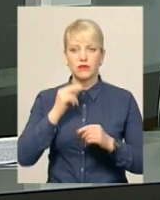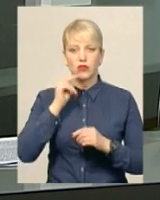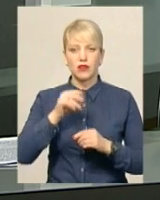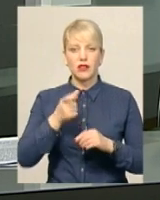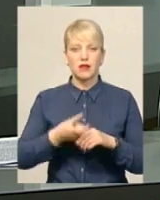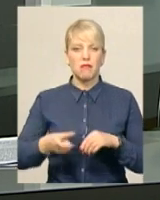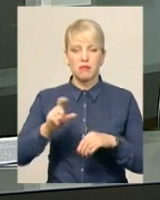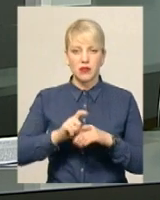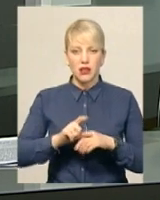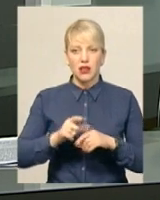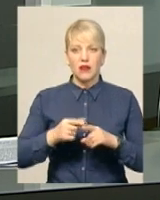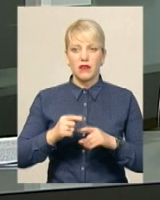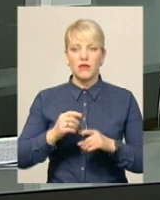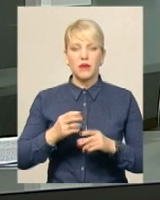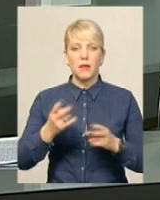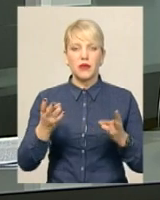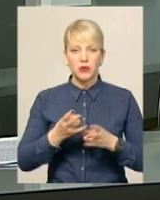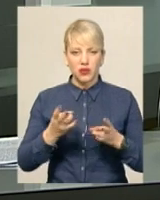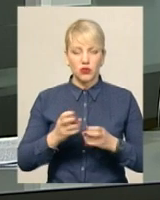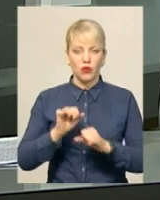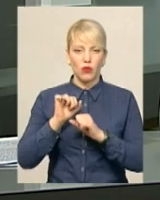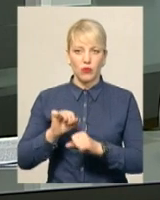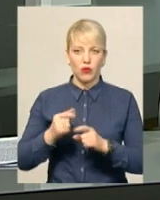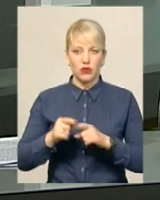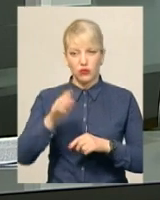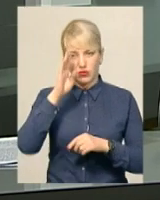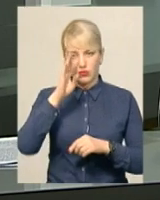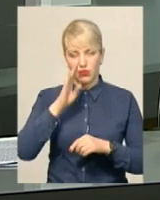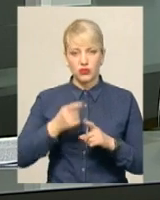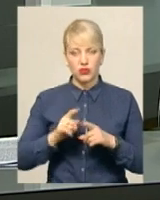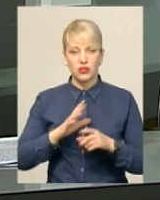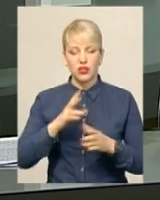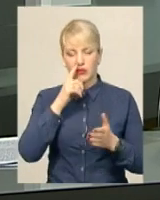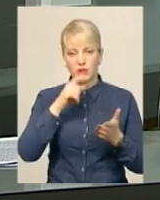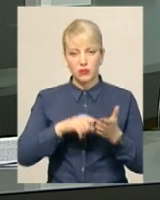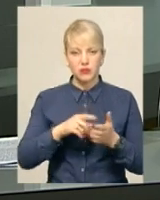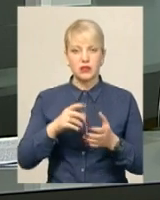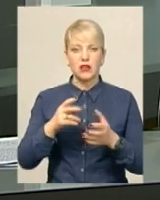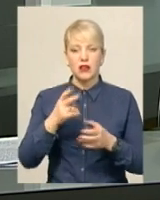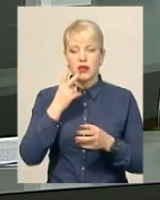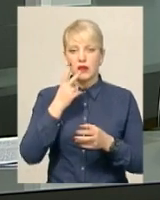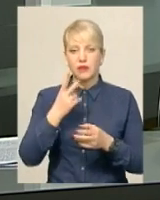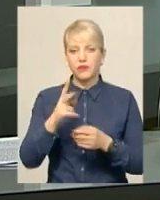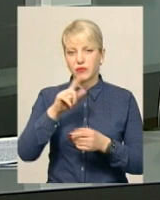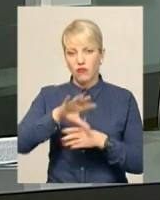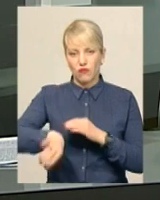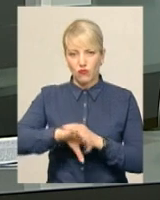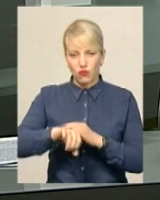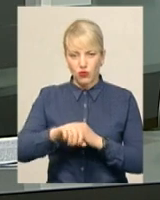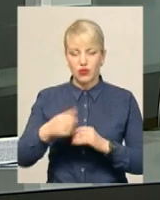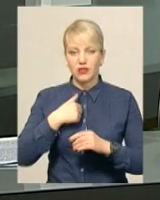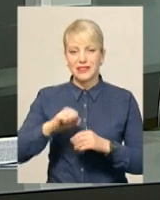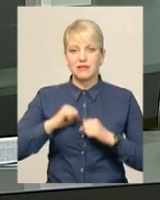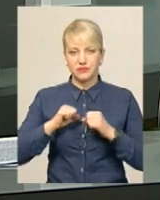меж необхідної оборони. Досудове розслідування встановило, чоловік застав біля свого будинку невідомого. Той розбив скло та намагався проникнути в